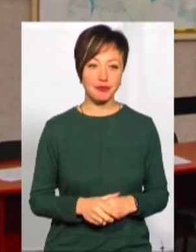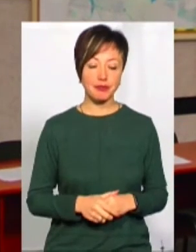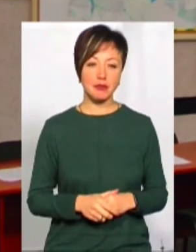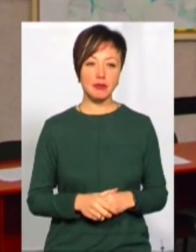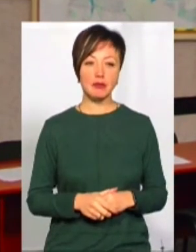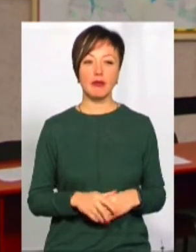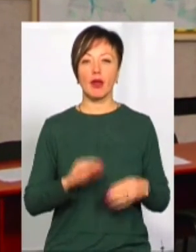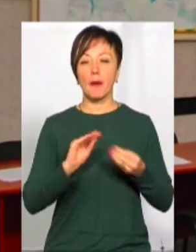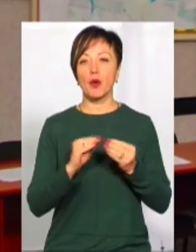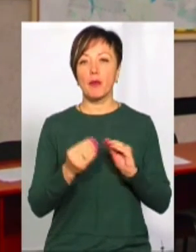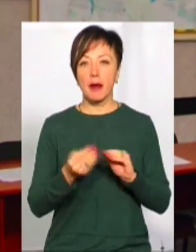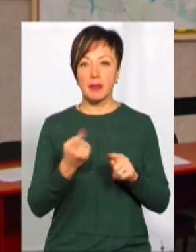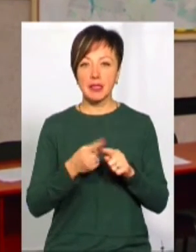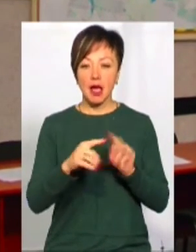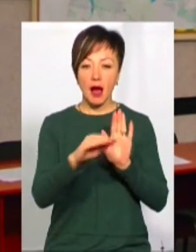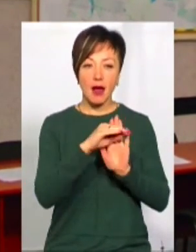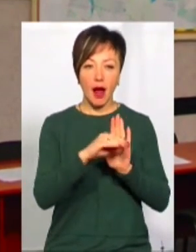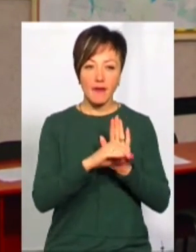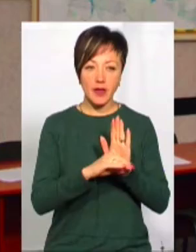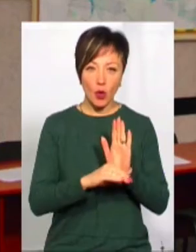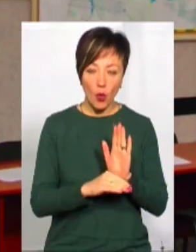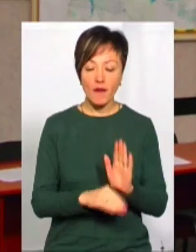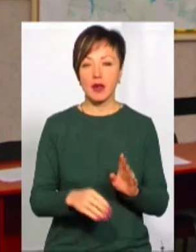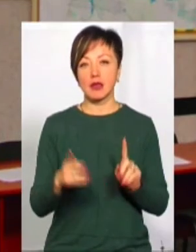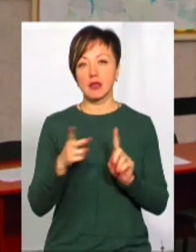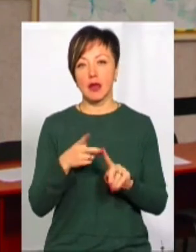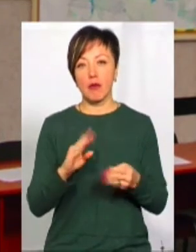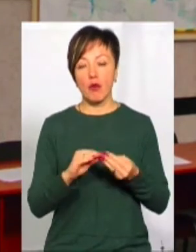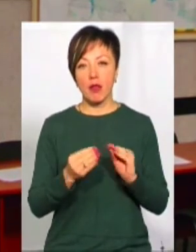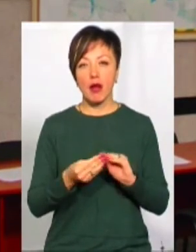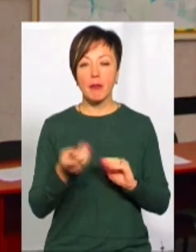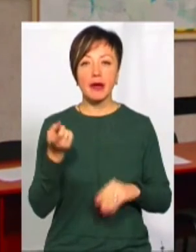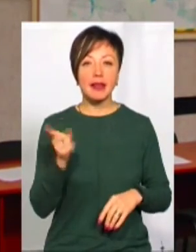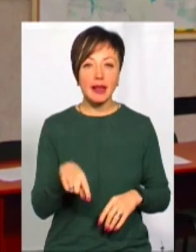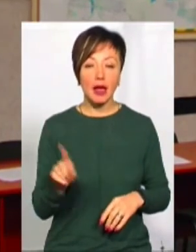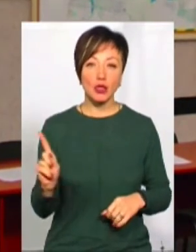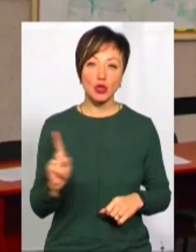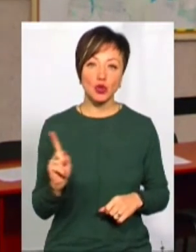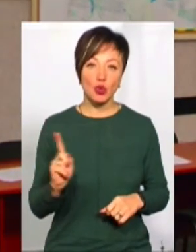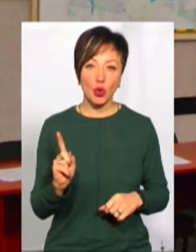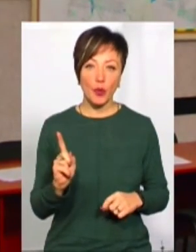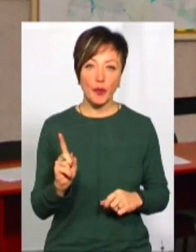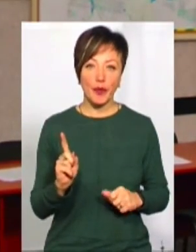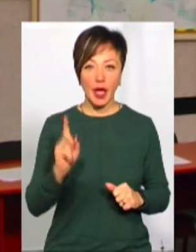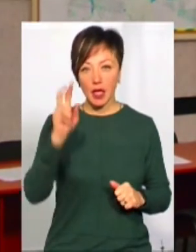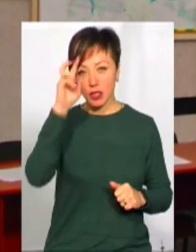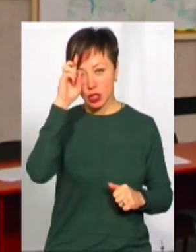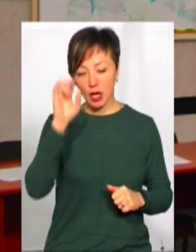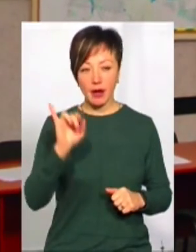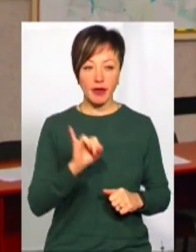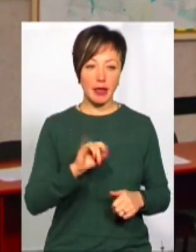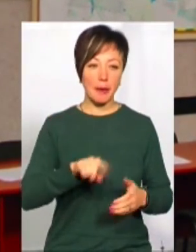Проблема – це графікованість. Проблема – це те, що держава і місто не має